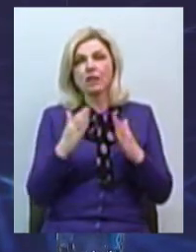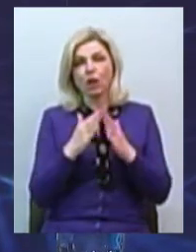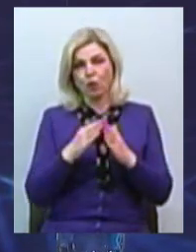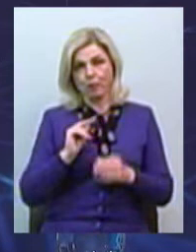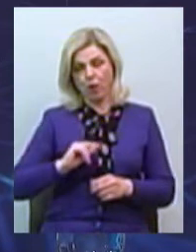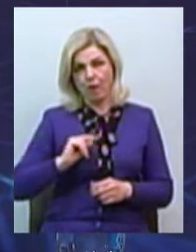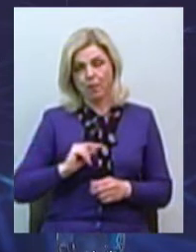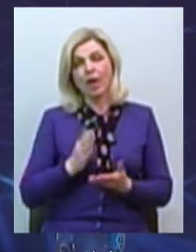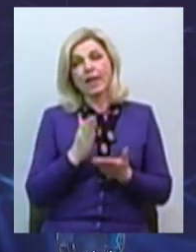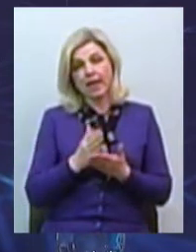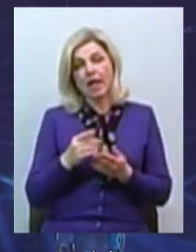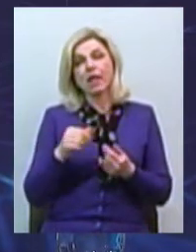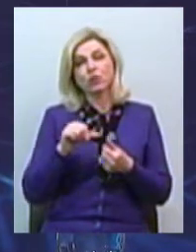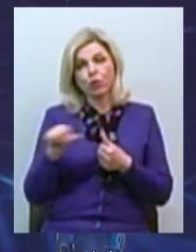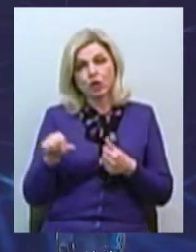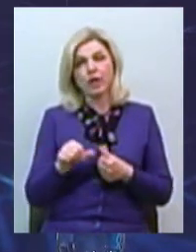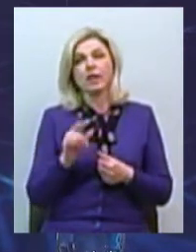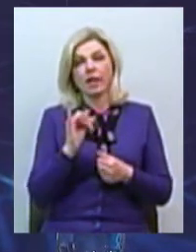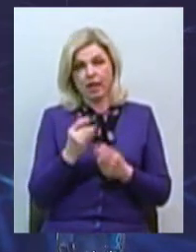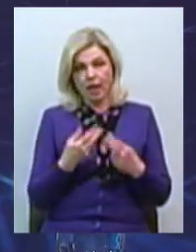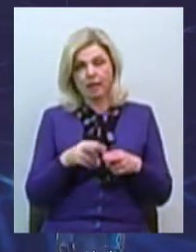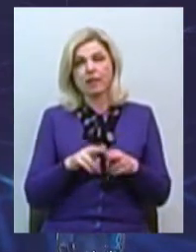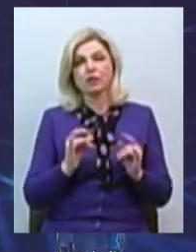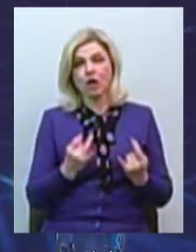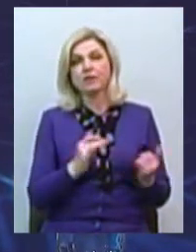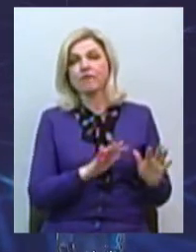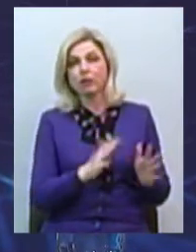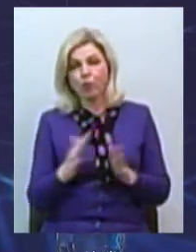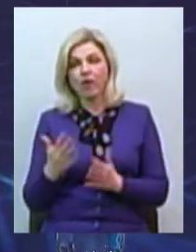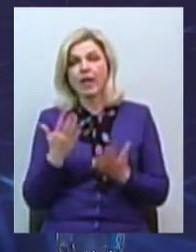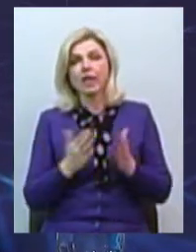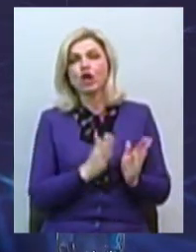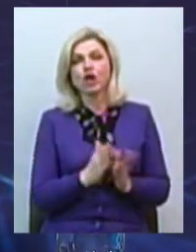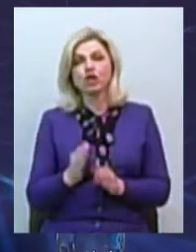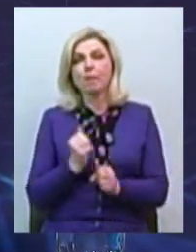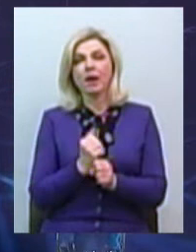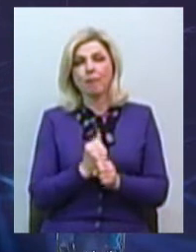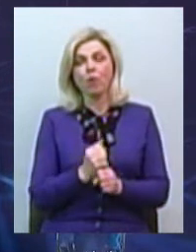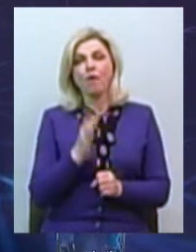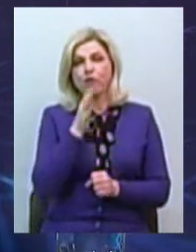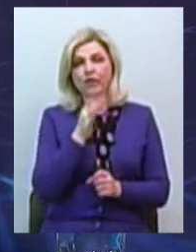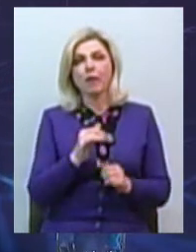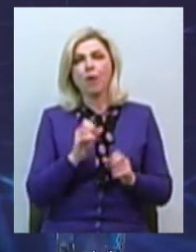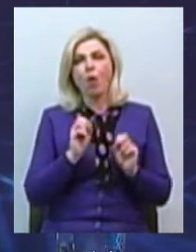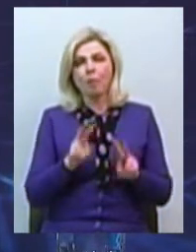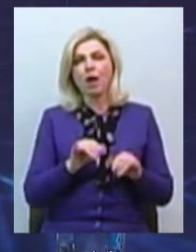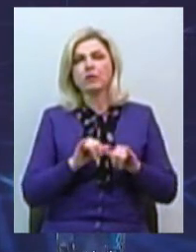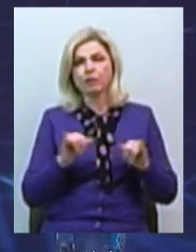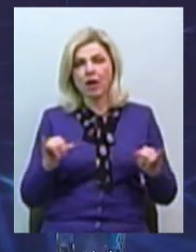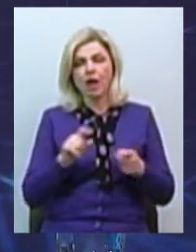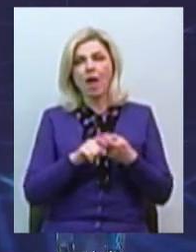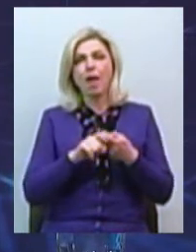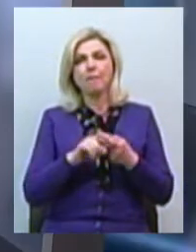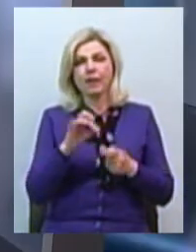виключення, і воно в даному випадку відбувається, це якщо такий режим роботи запроваджений у період загрози поширення епідемії, пандемії